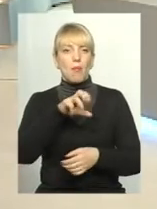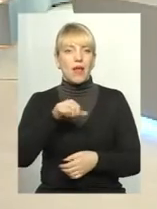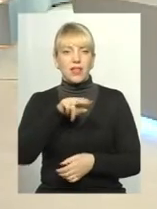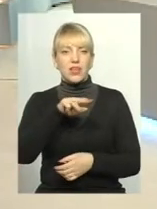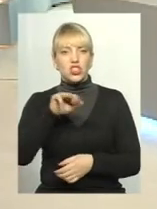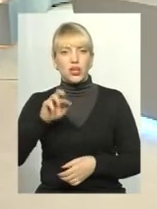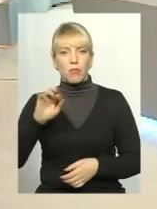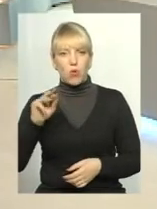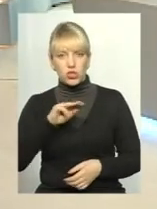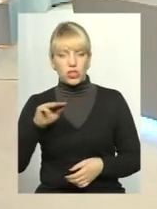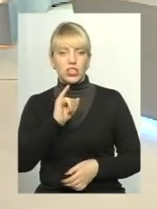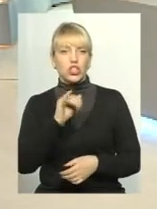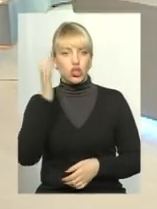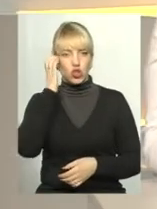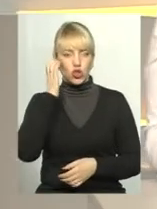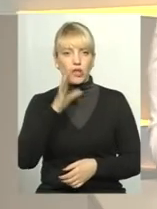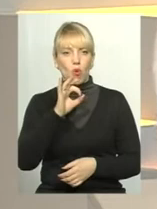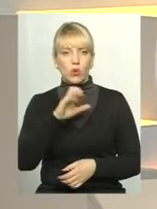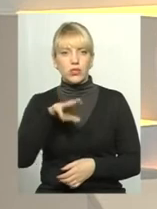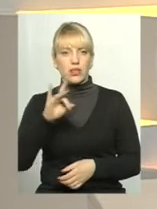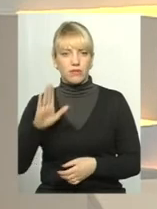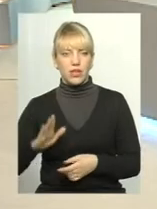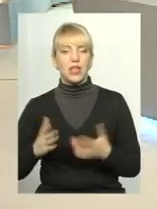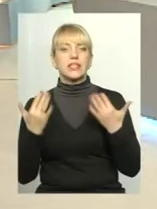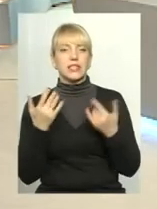у Чорному острові. А скільки вони вже діють?